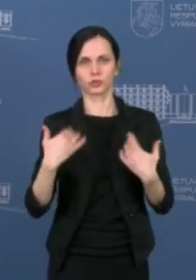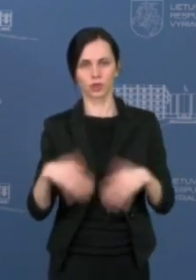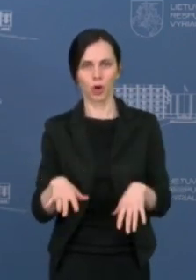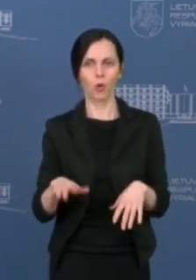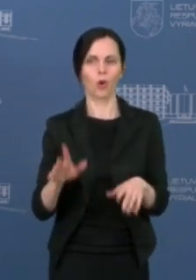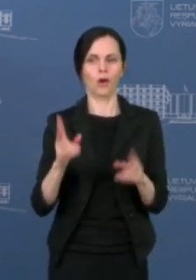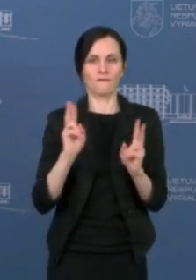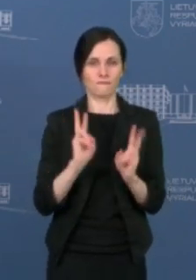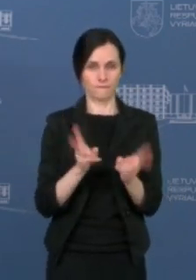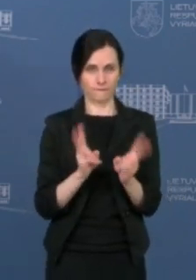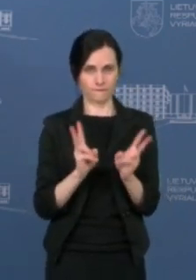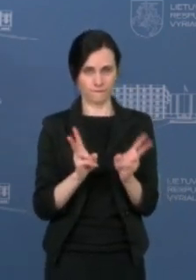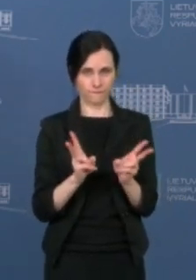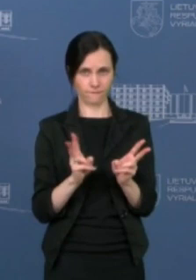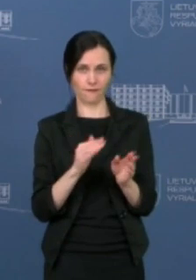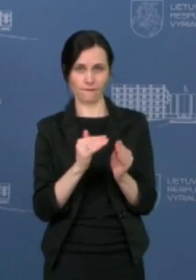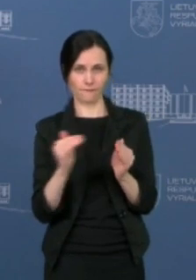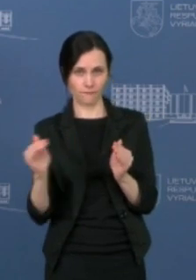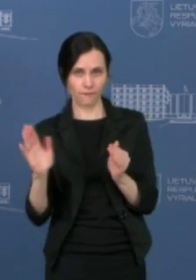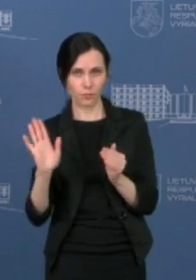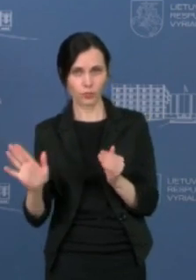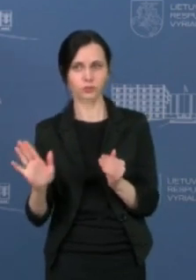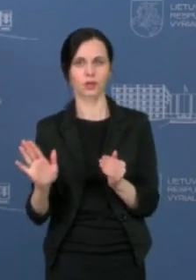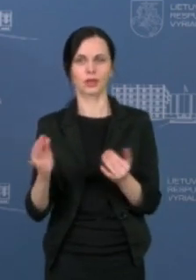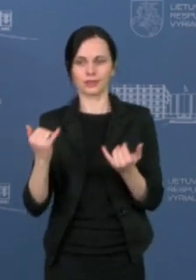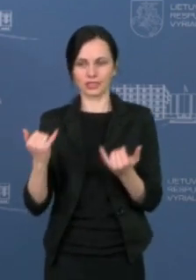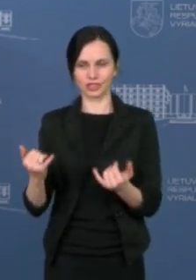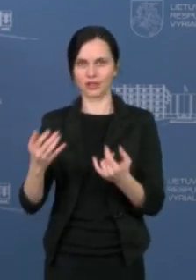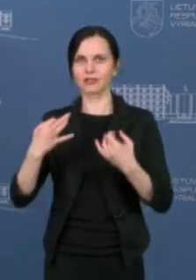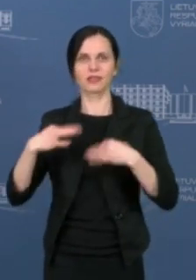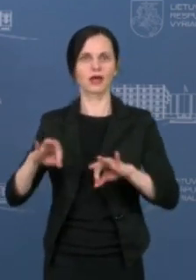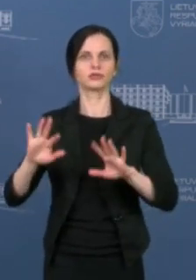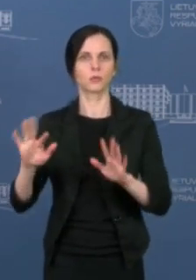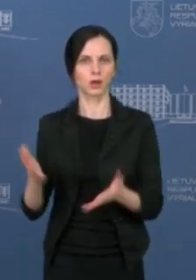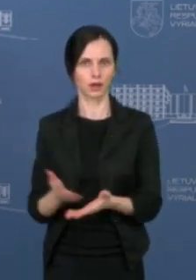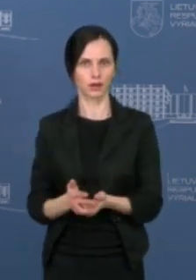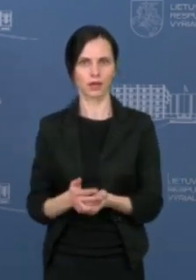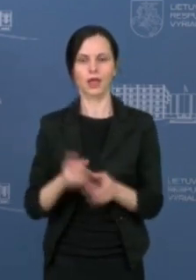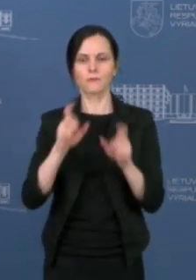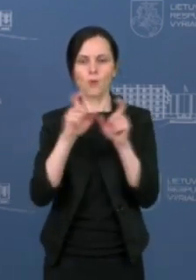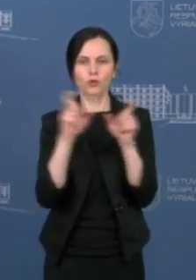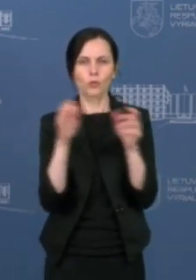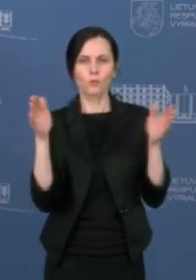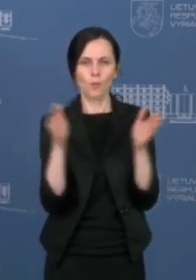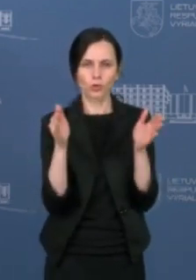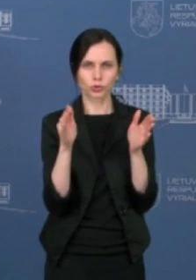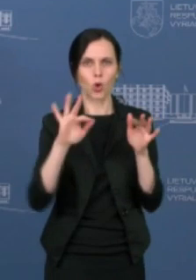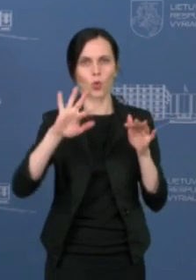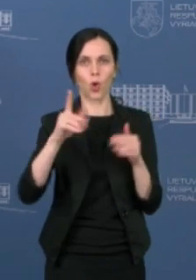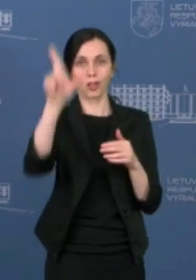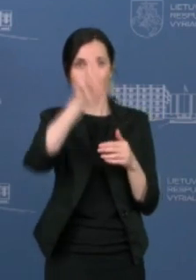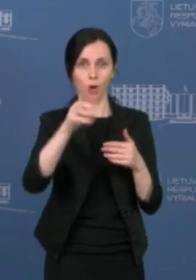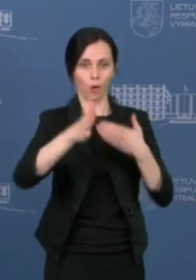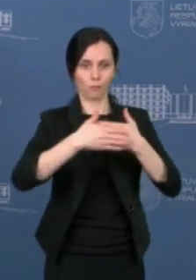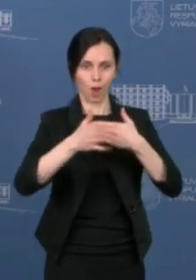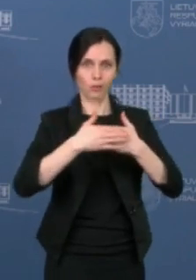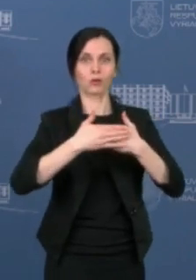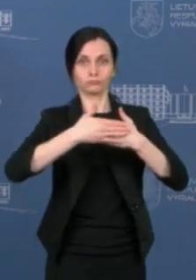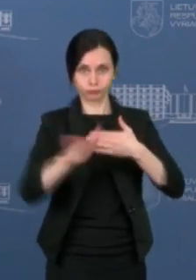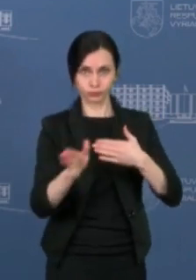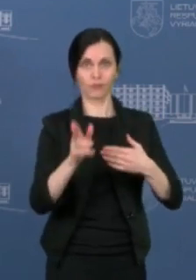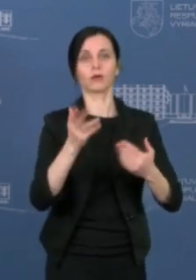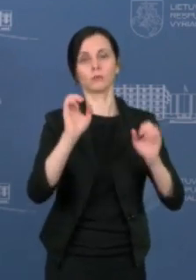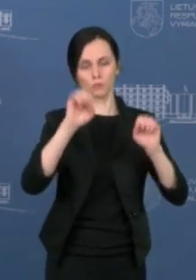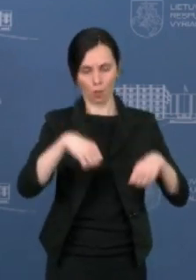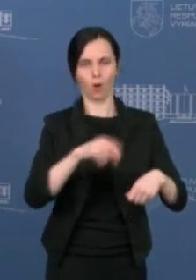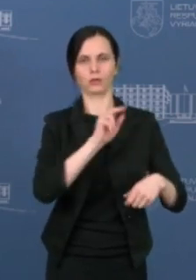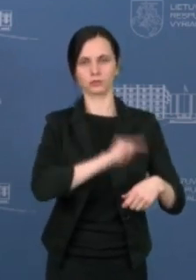Jūsų